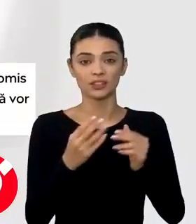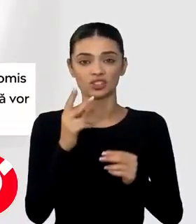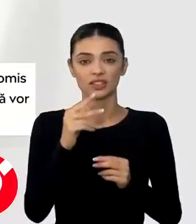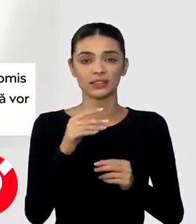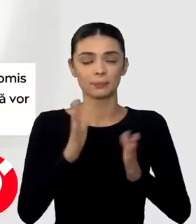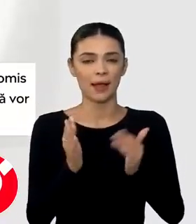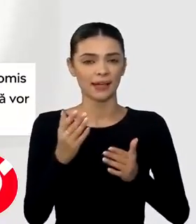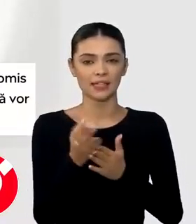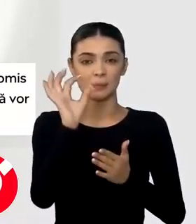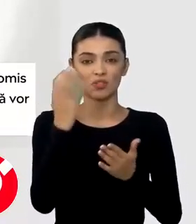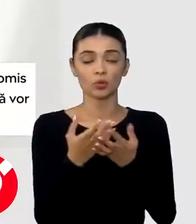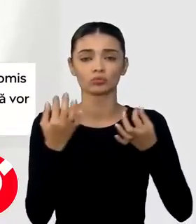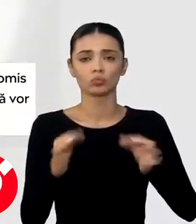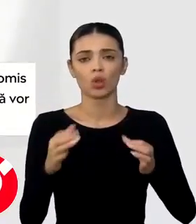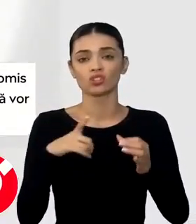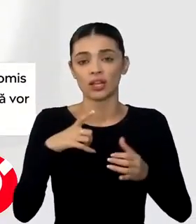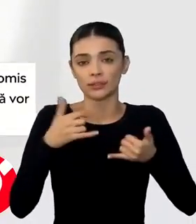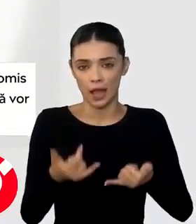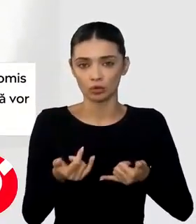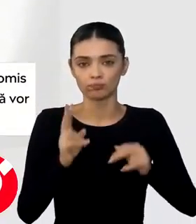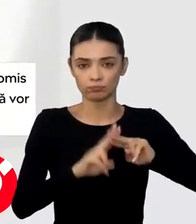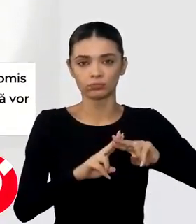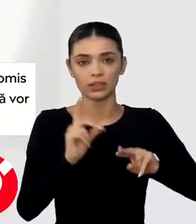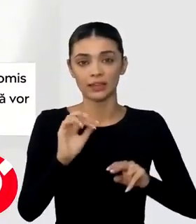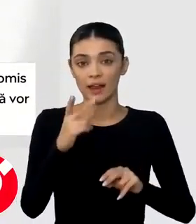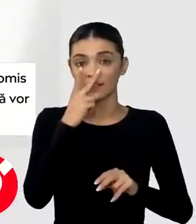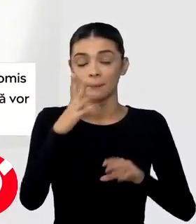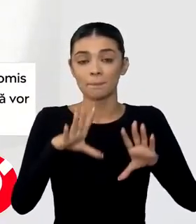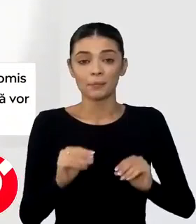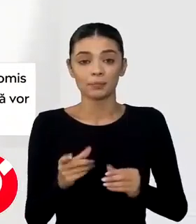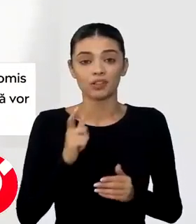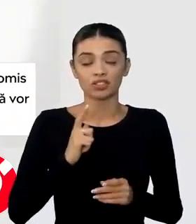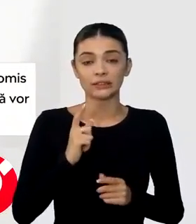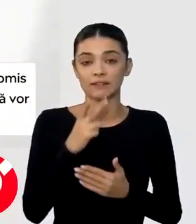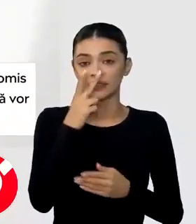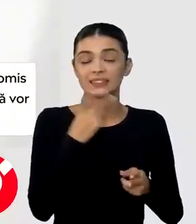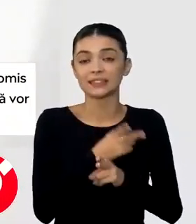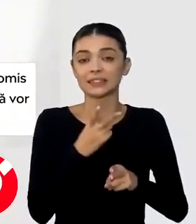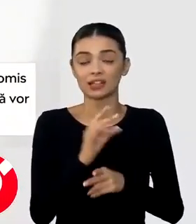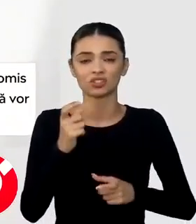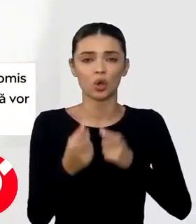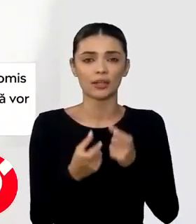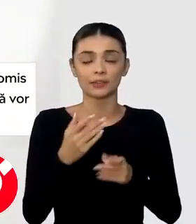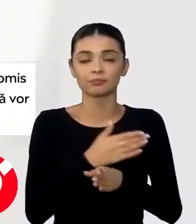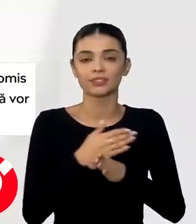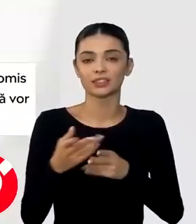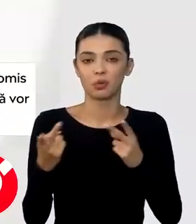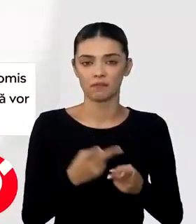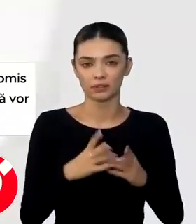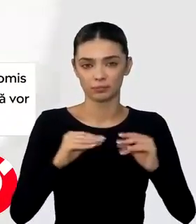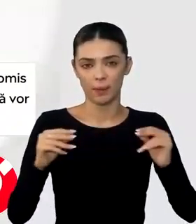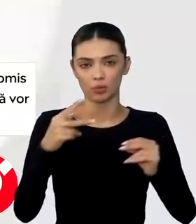80 de kit-uri pentru modernizarea celor în us, dar o aprobare din partea Departamentului de Stat și a Congresului întârzie.